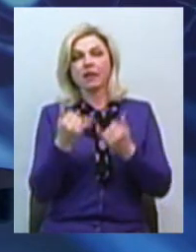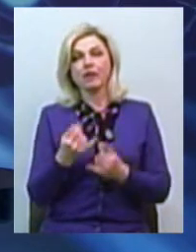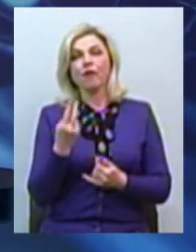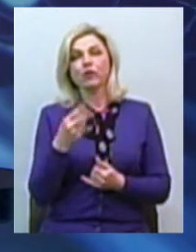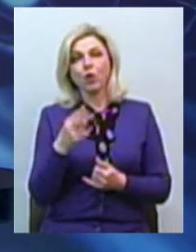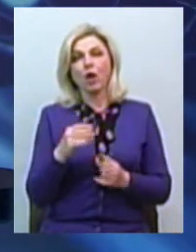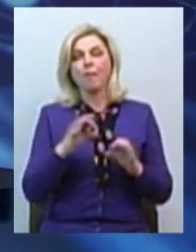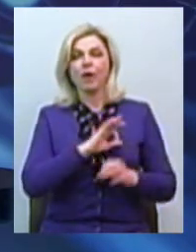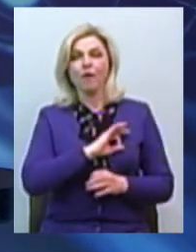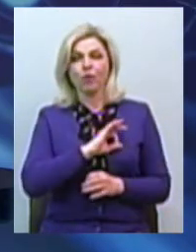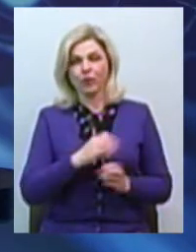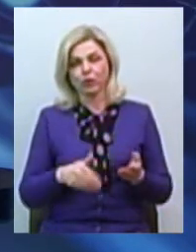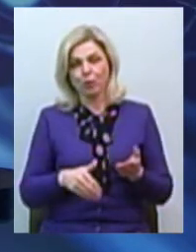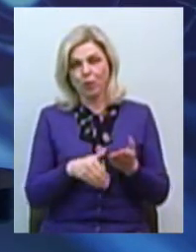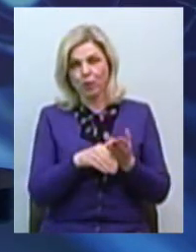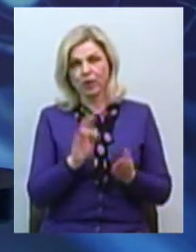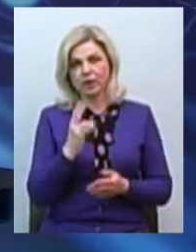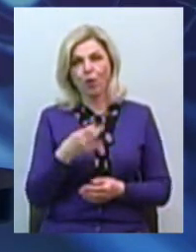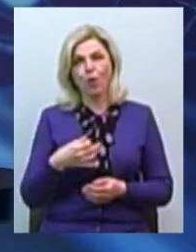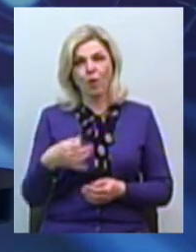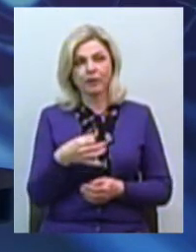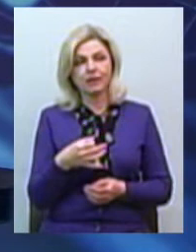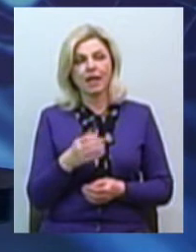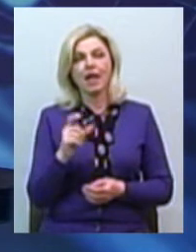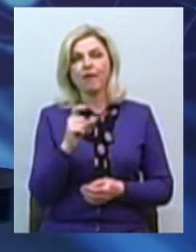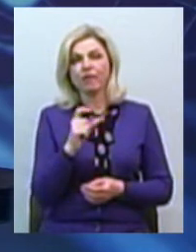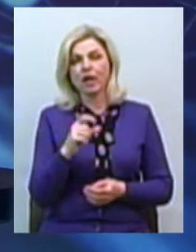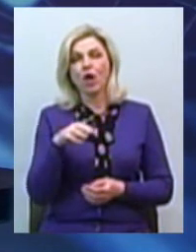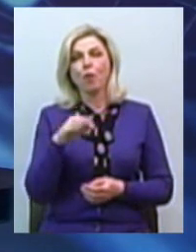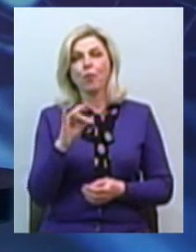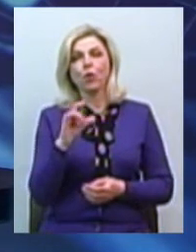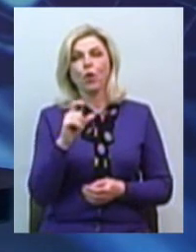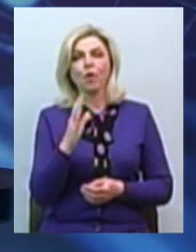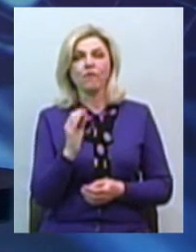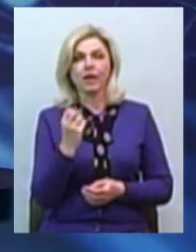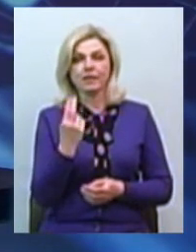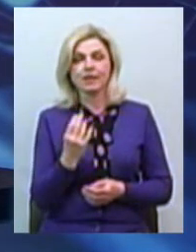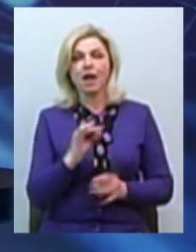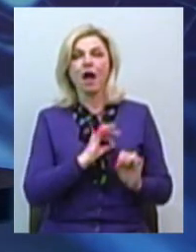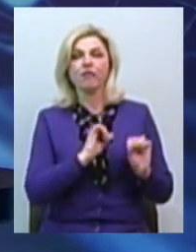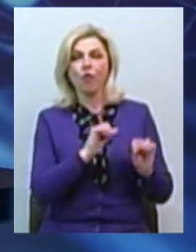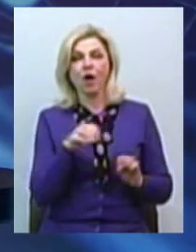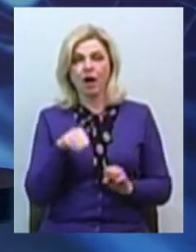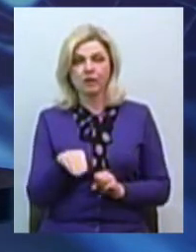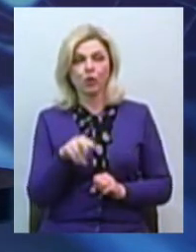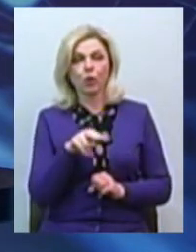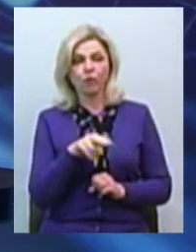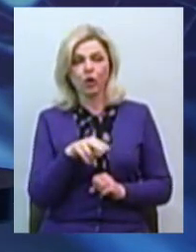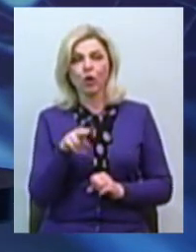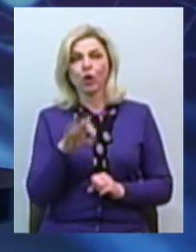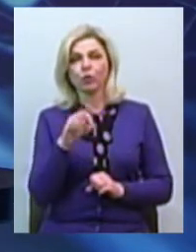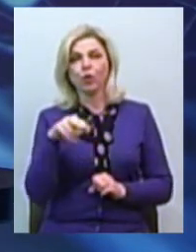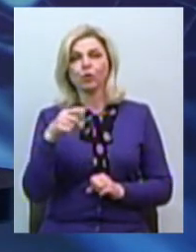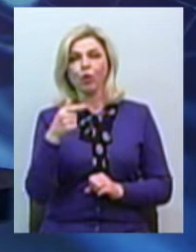вторинної правової допомоги у Миколаївській області Євген Мороховець та адвокатка Людмила Долгова.